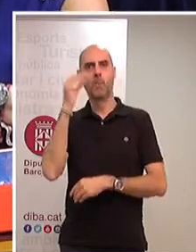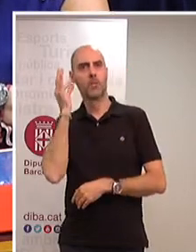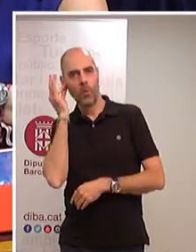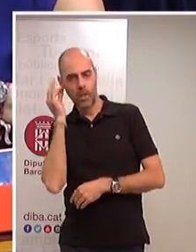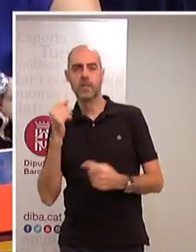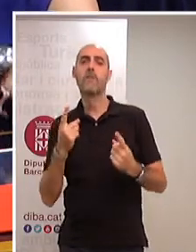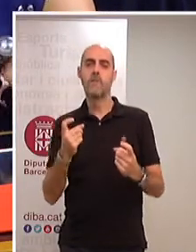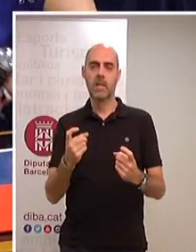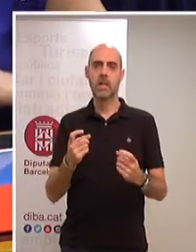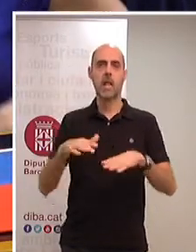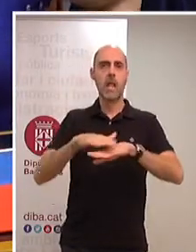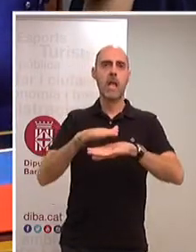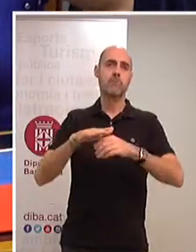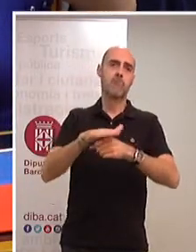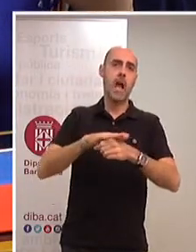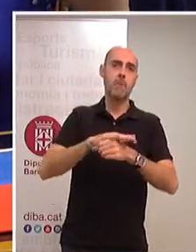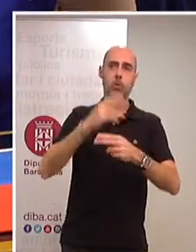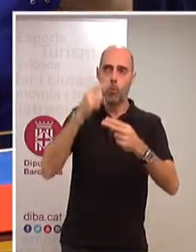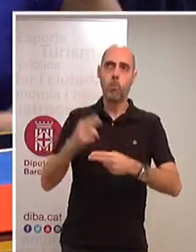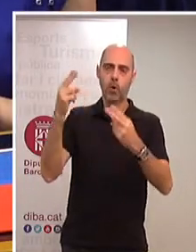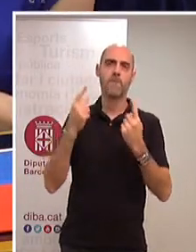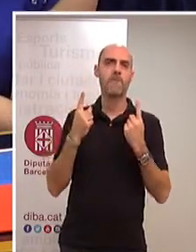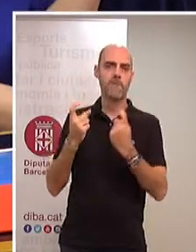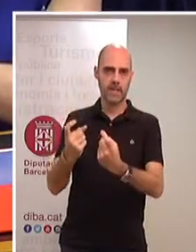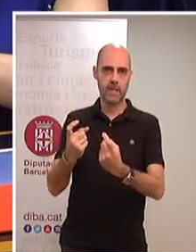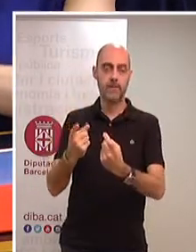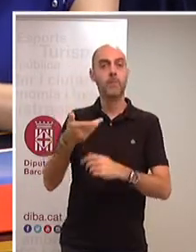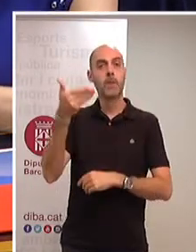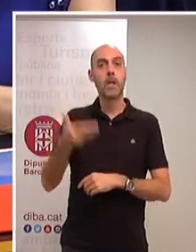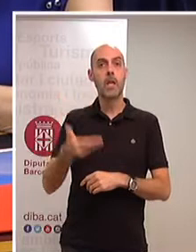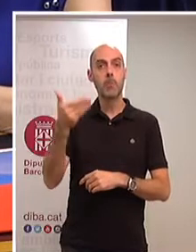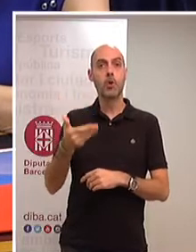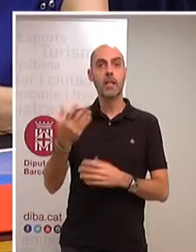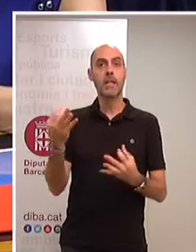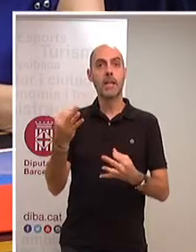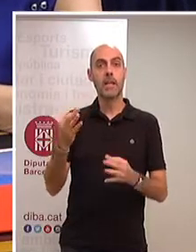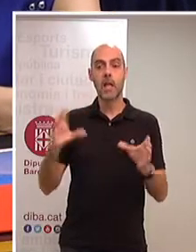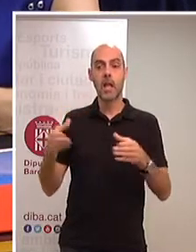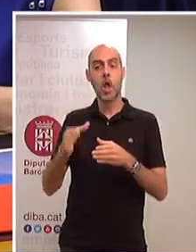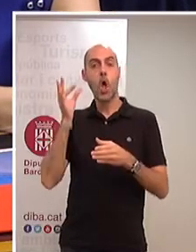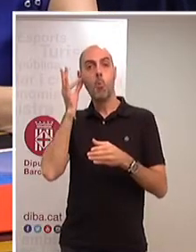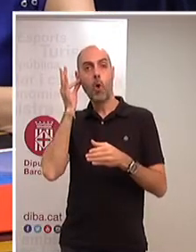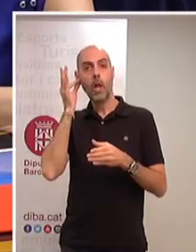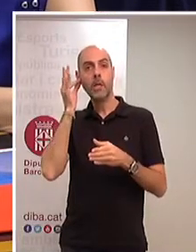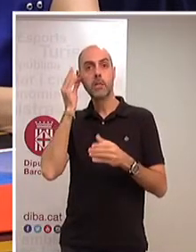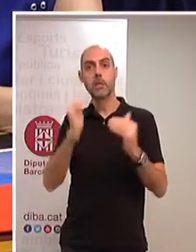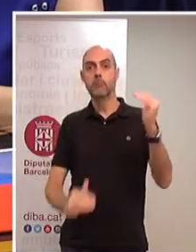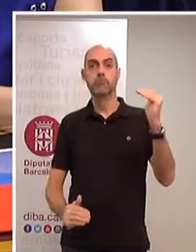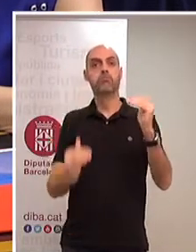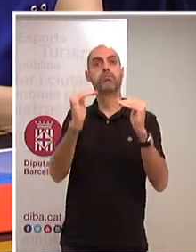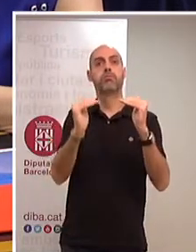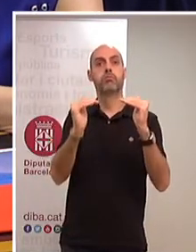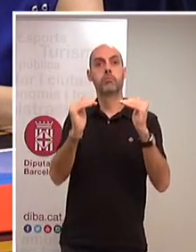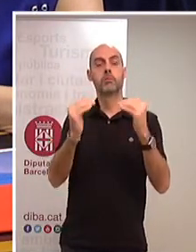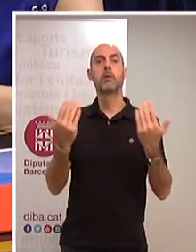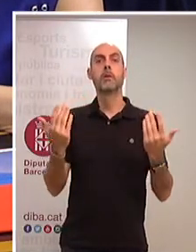les esferes públiques. I per què és important que les dones arribem a aquestes grans responsabilitats? Doncs,